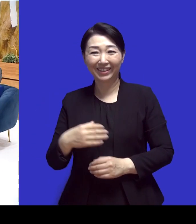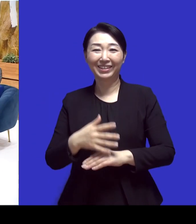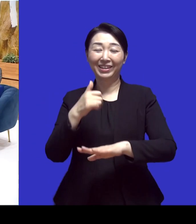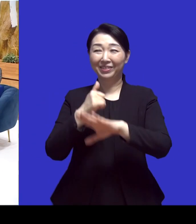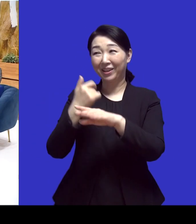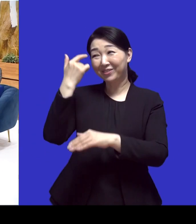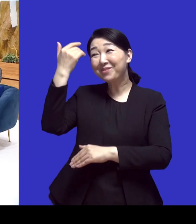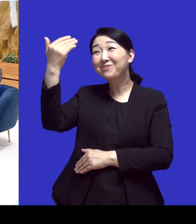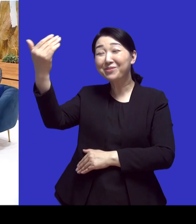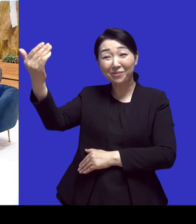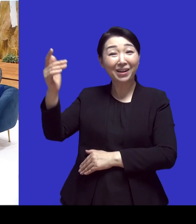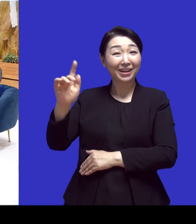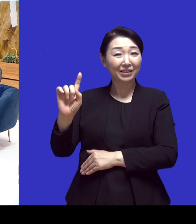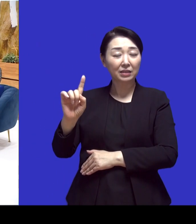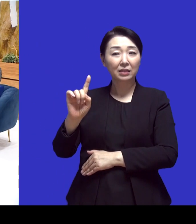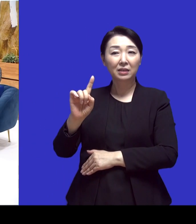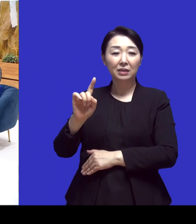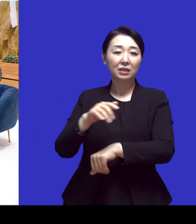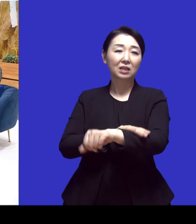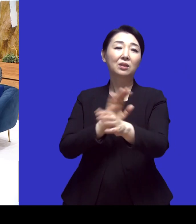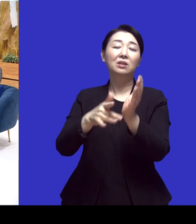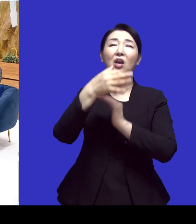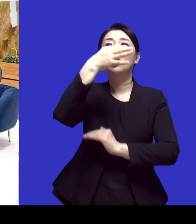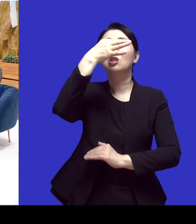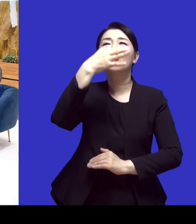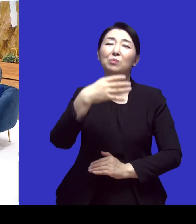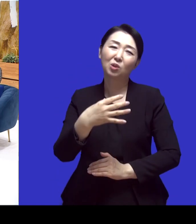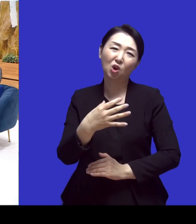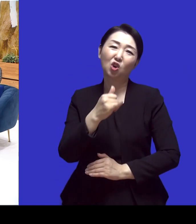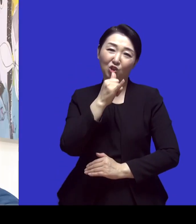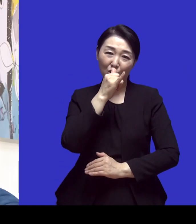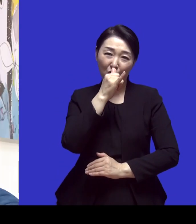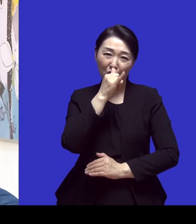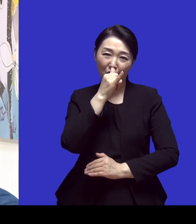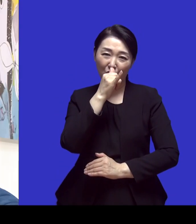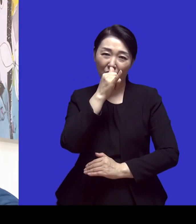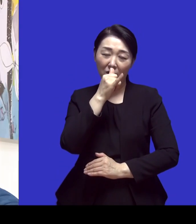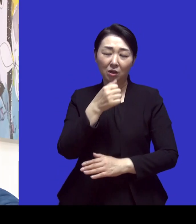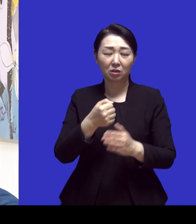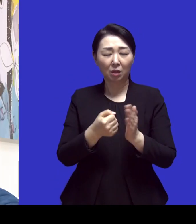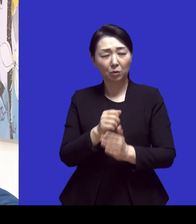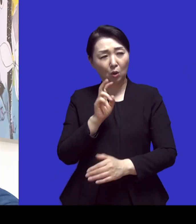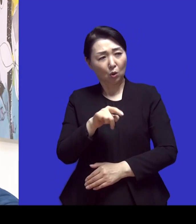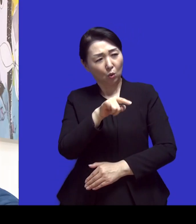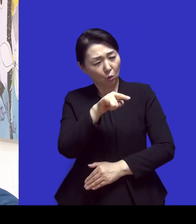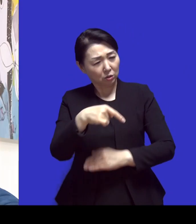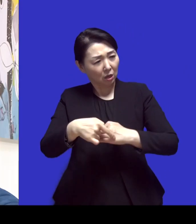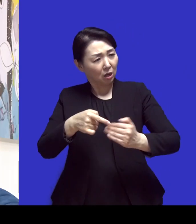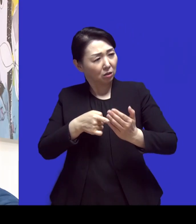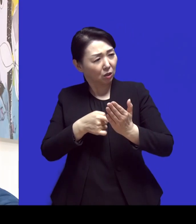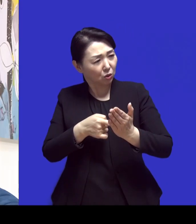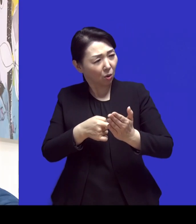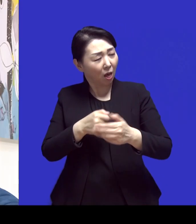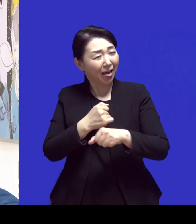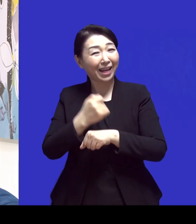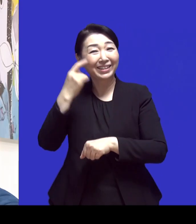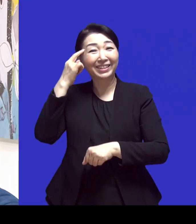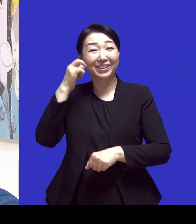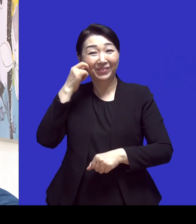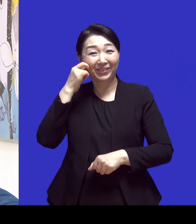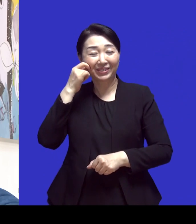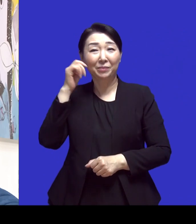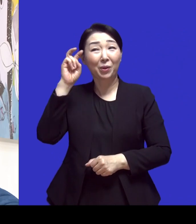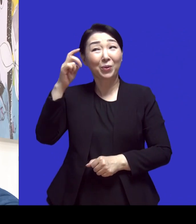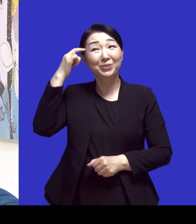물어보니까 이제 그때 힘들어하던 거가 좀 티가 났기 때문에 차마 제가 지원했을 거라고 생각을 못하고 이제